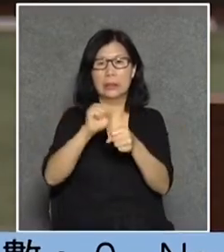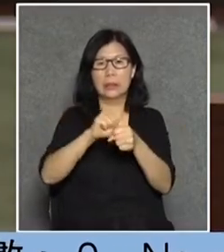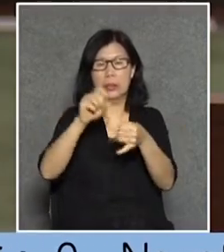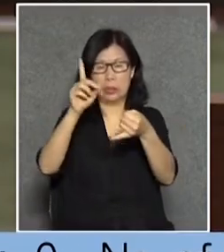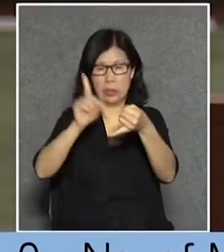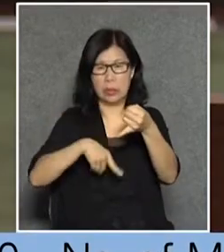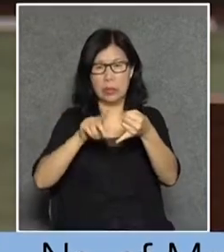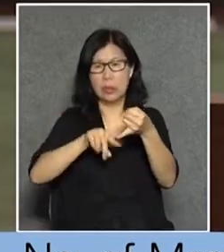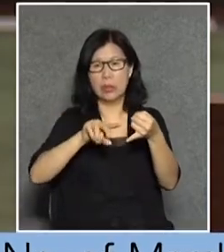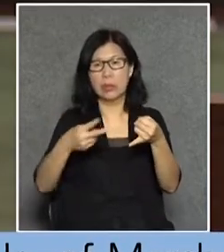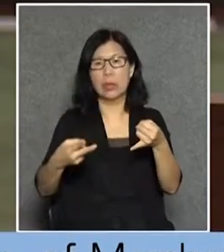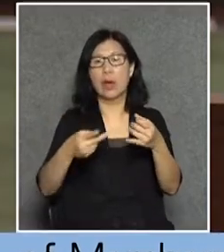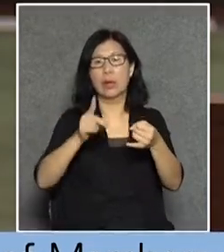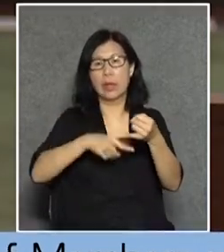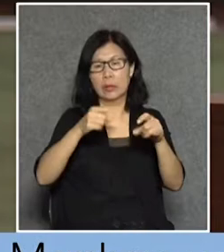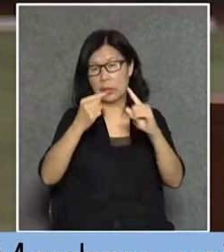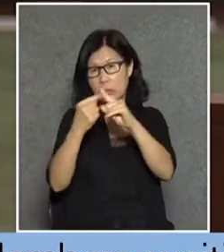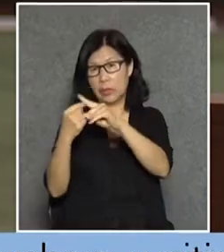大家都明白了